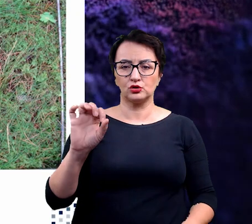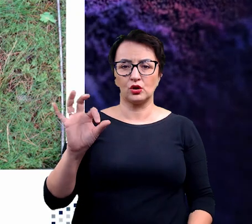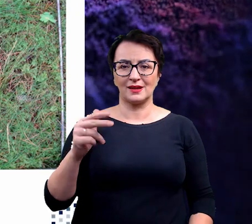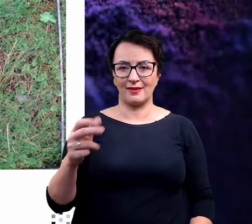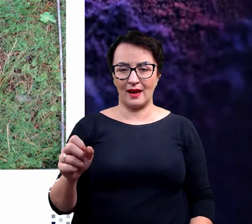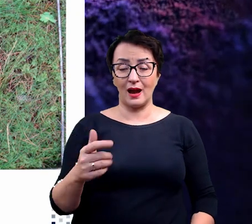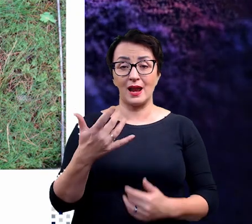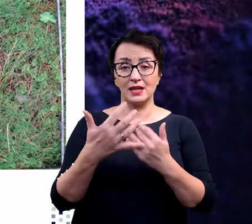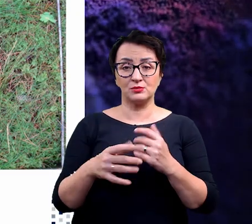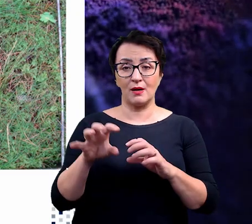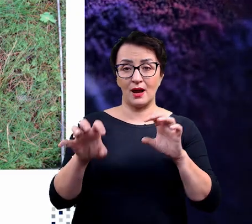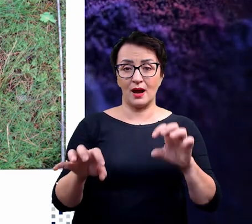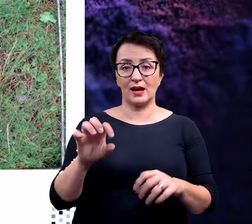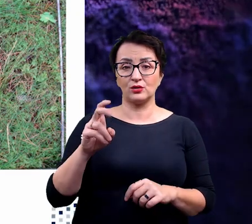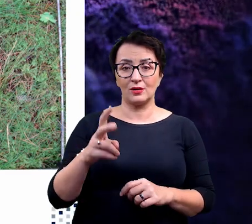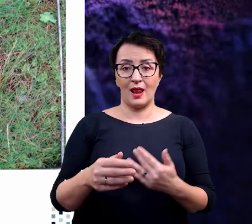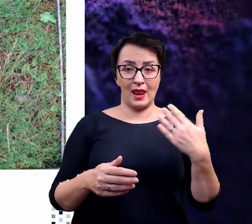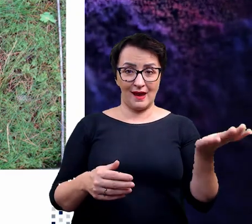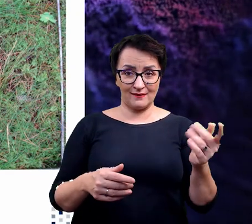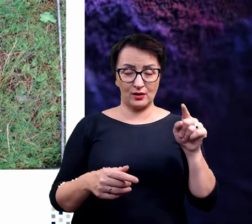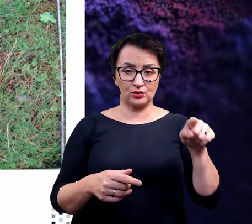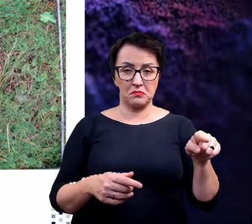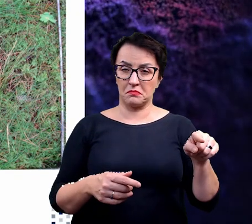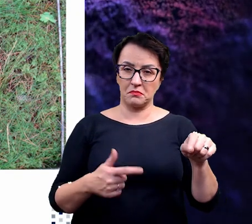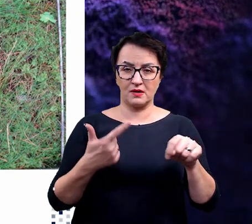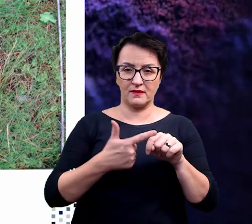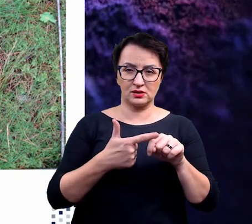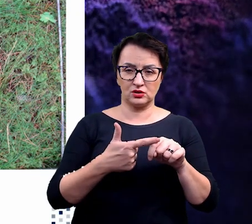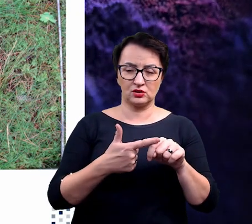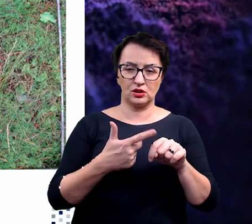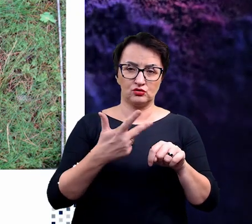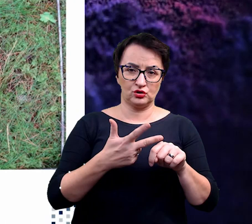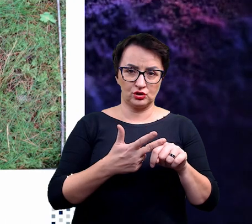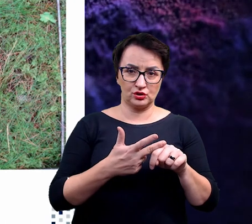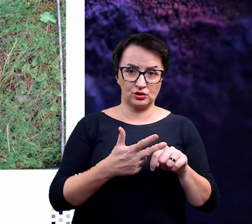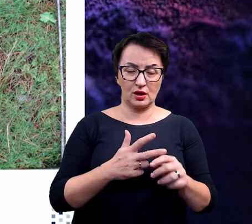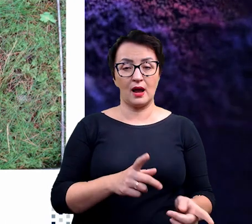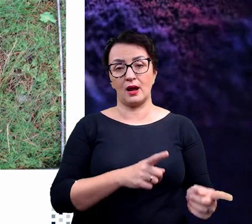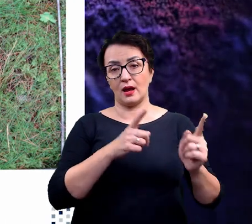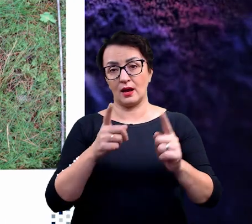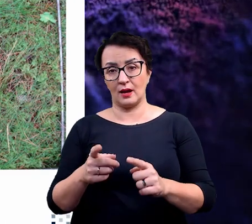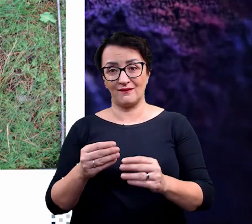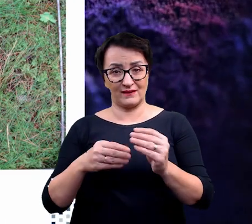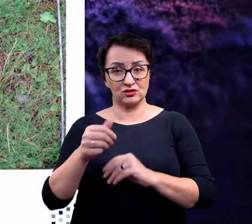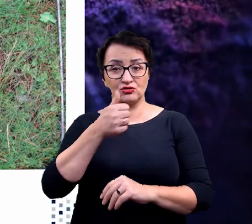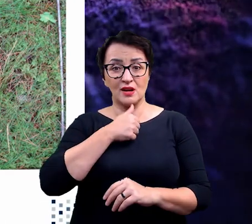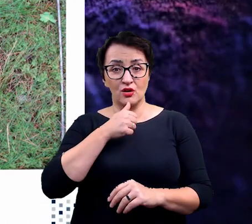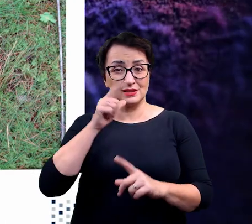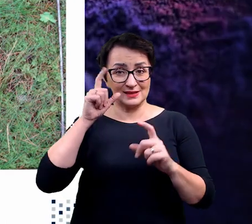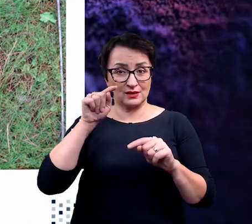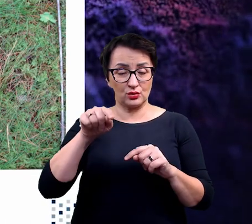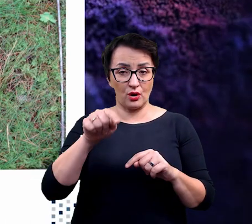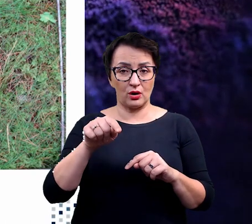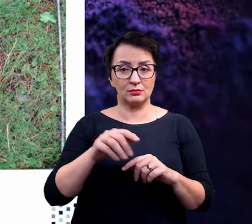gatunku na tym zdjęciu po stronie lewej to jest około 20-30. Natomiast obok, takie bardziej zielone zdjęcie,